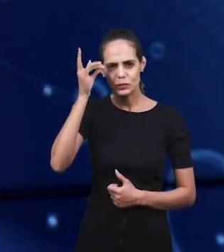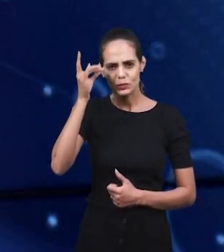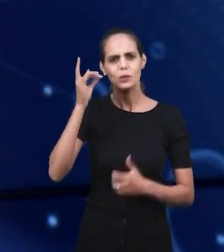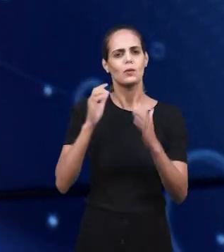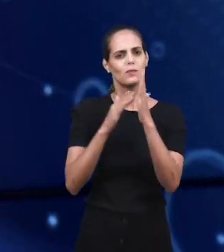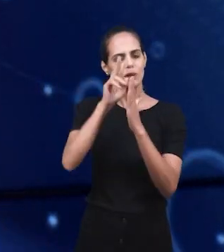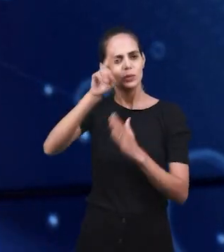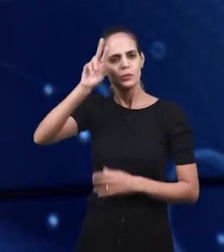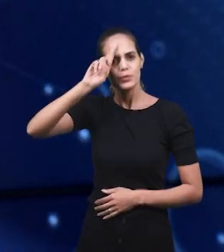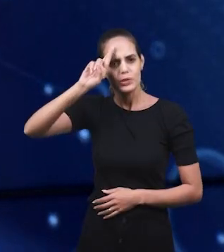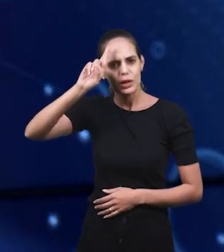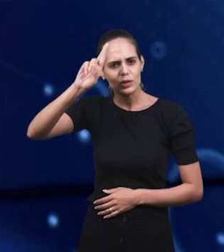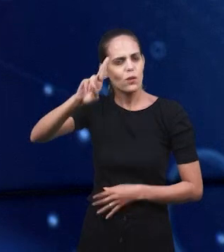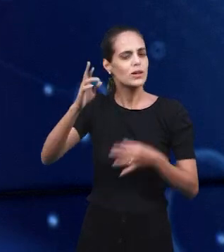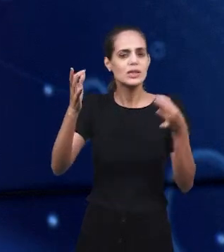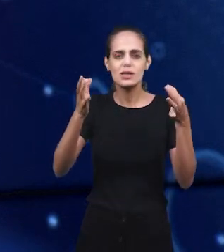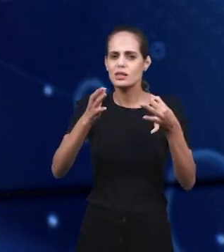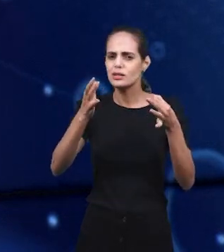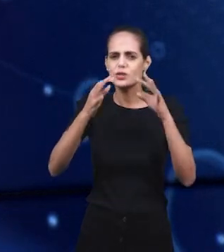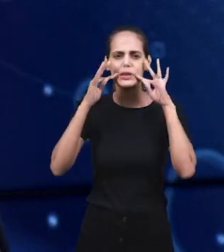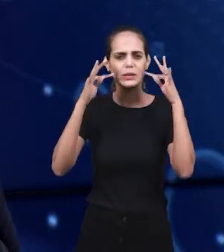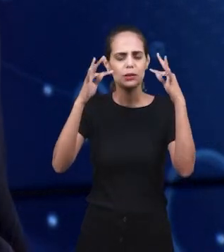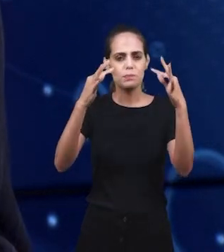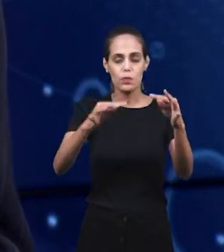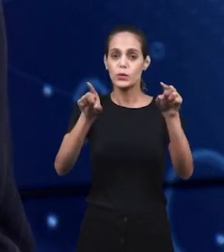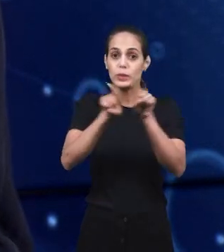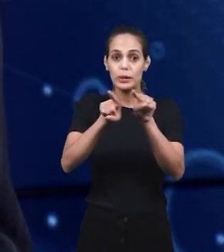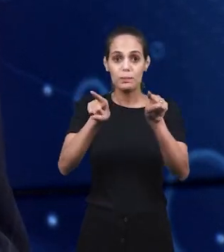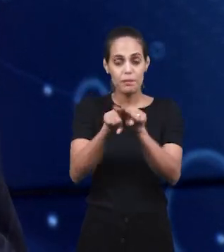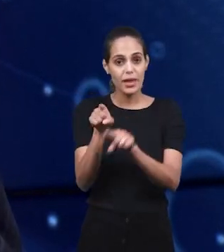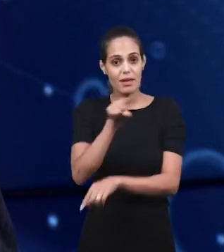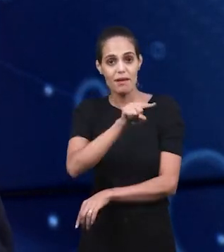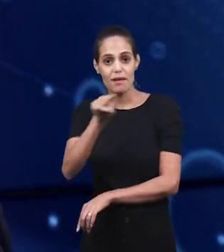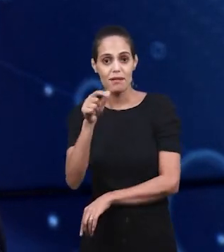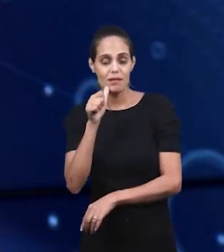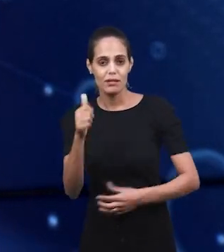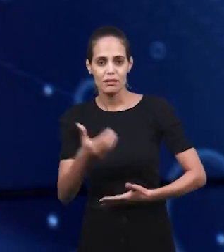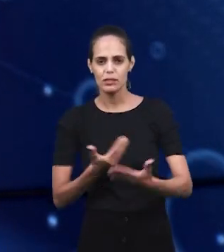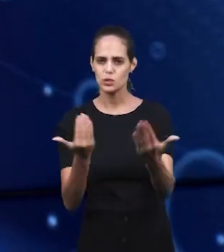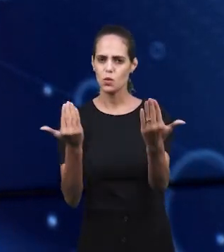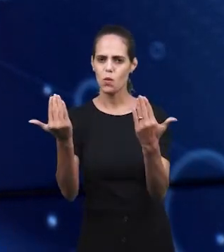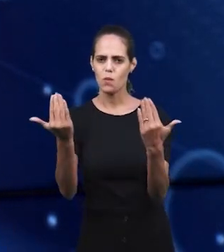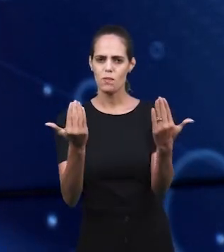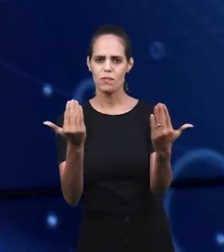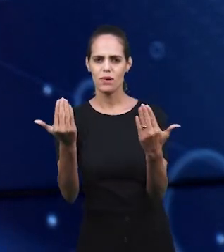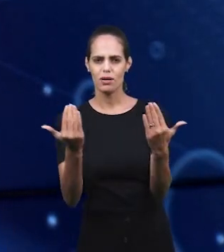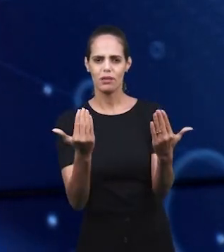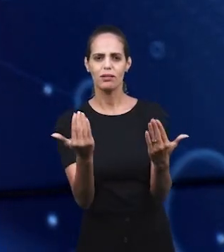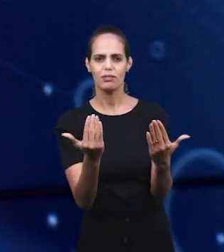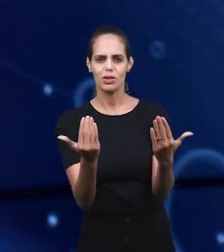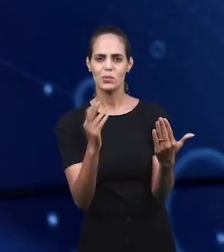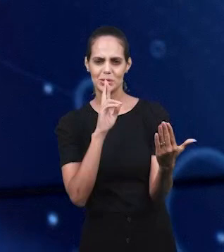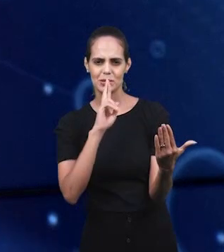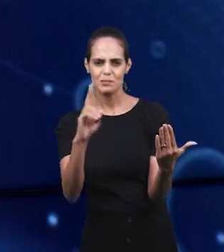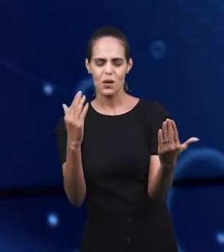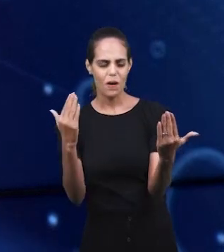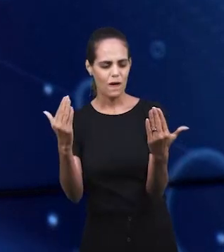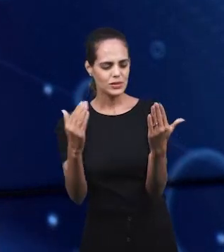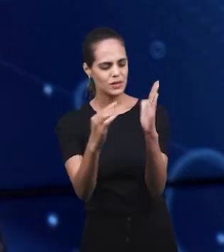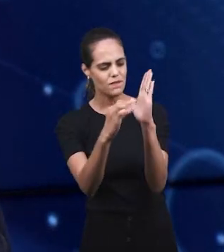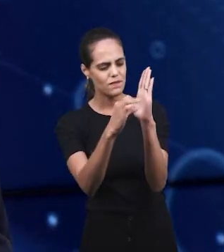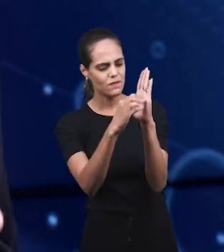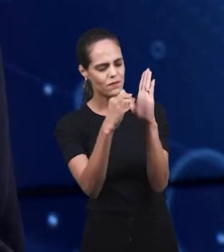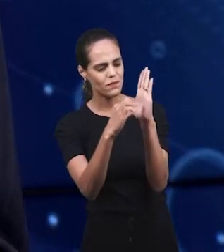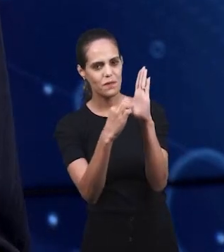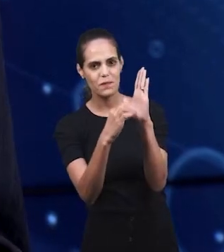также когда они сравнивают ответы, которые они сами нашли, и они видят, что зачастую те